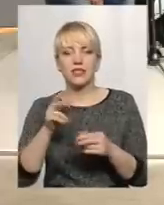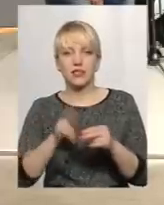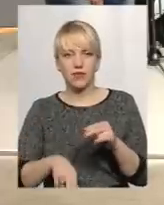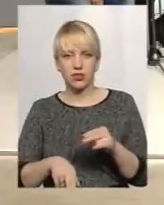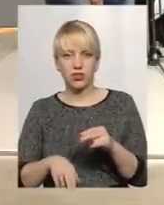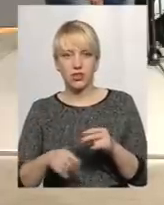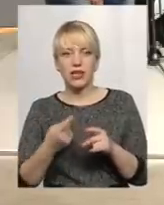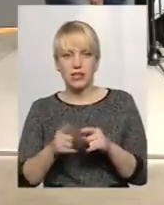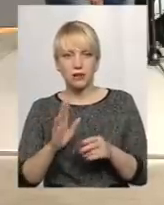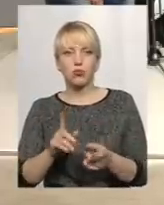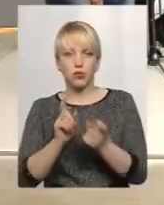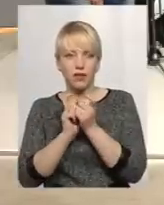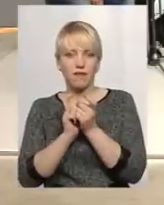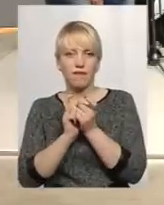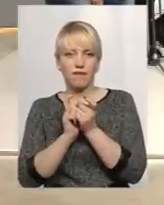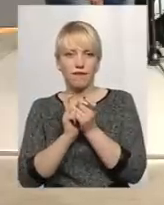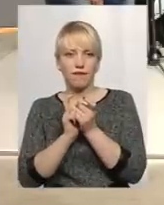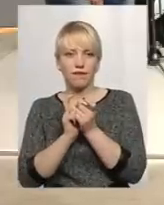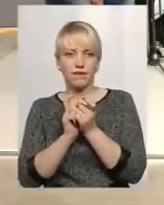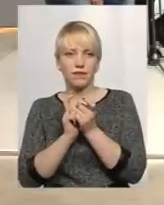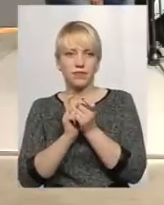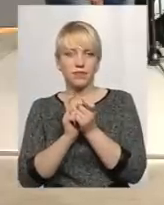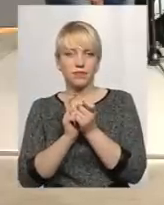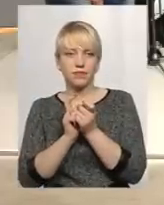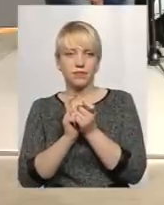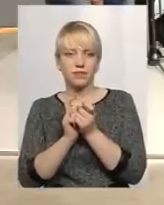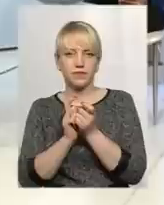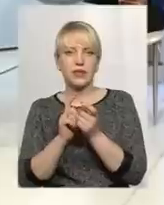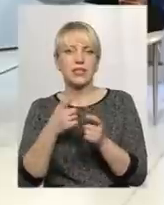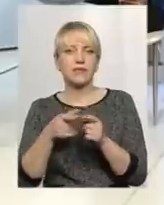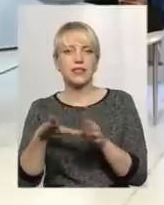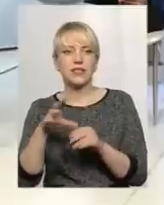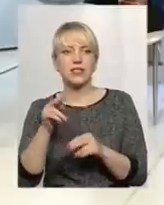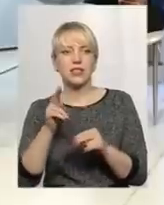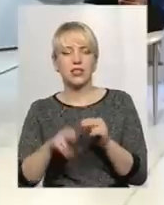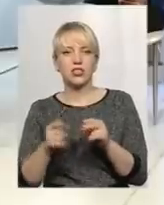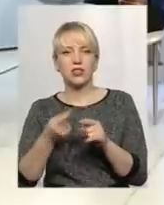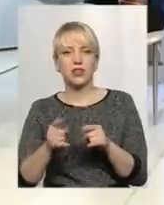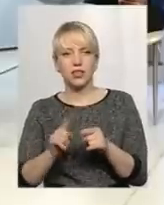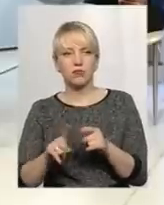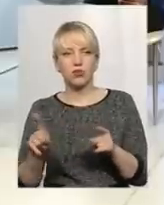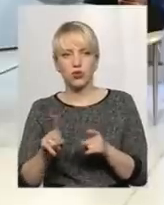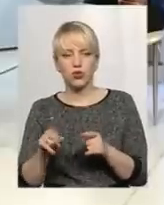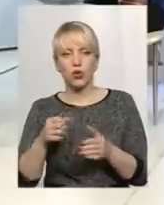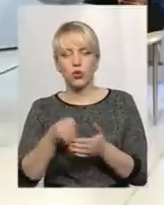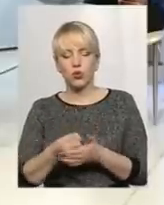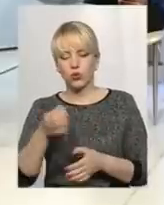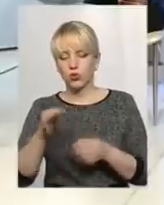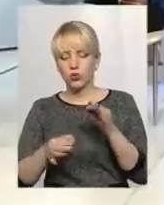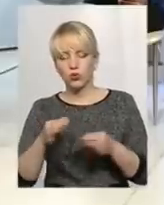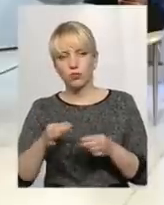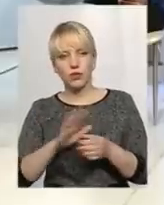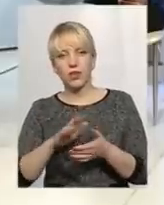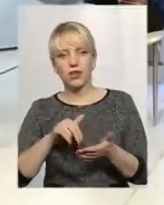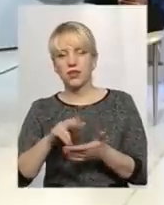піна знята і закінчиться все тим, що до суду не